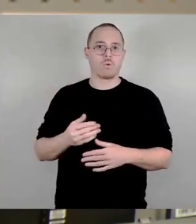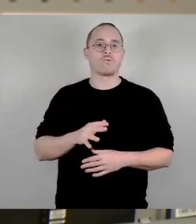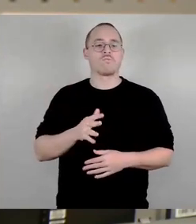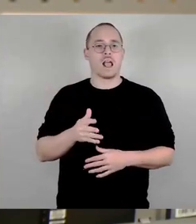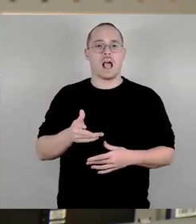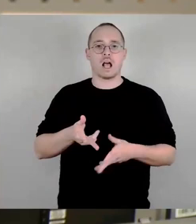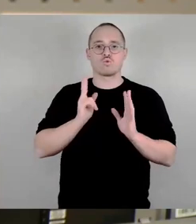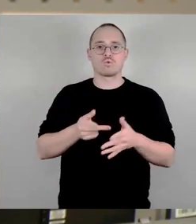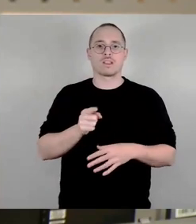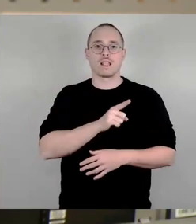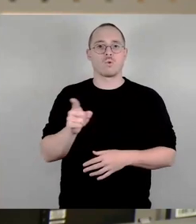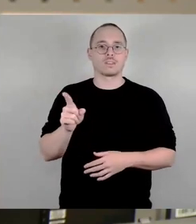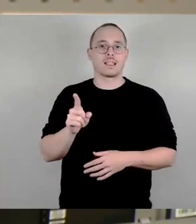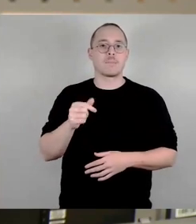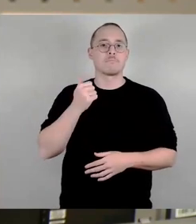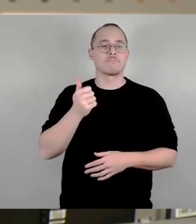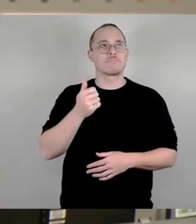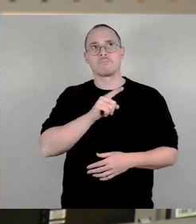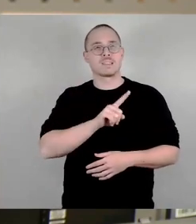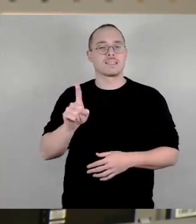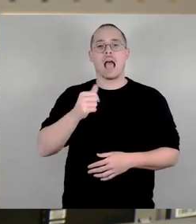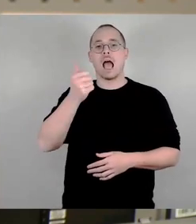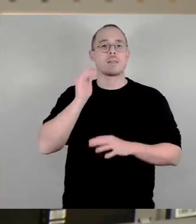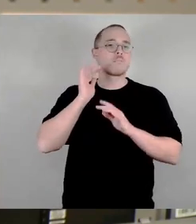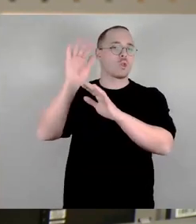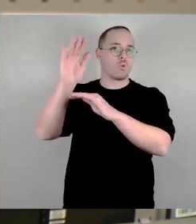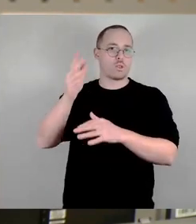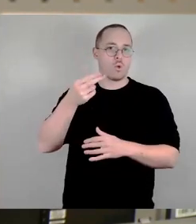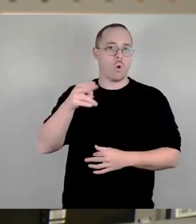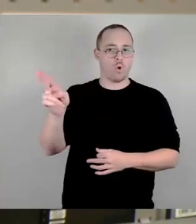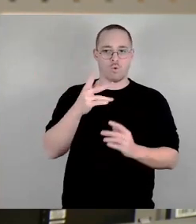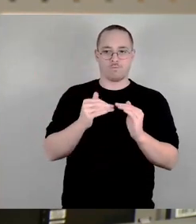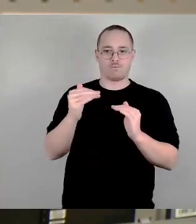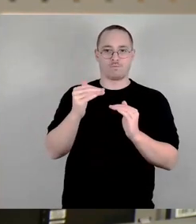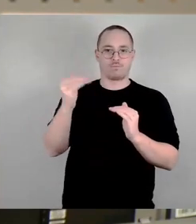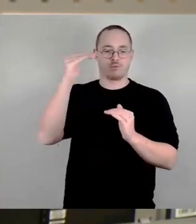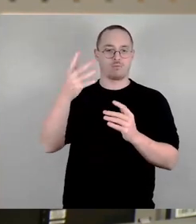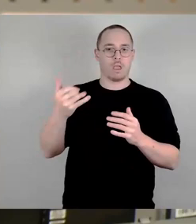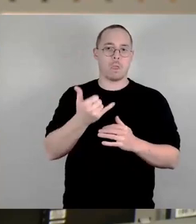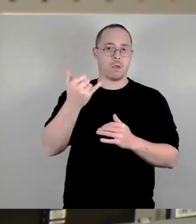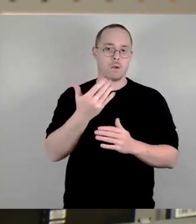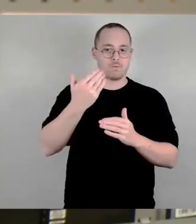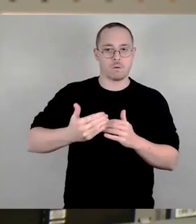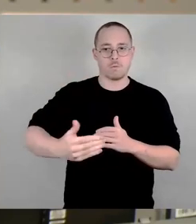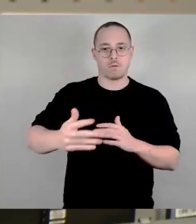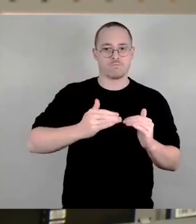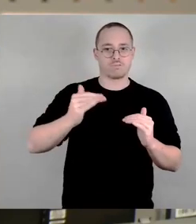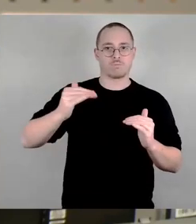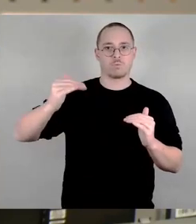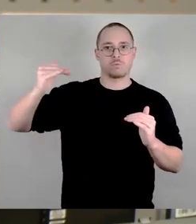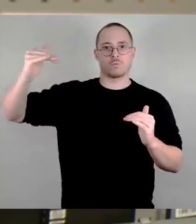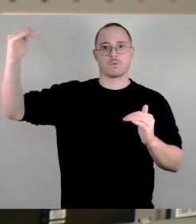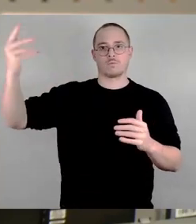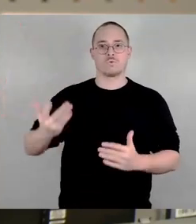Jahr. Ich glaube, das kann man auch in der Finanzplanung schon unterstellen, weil durch Bebauung die Immobilien sozusagen an Wert gewinnen und